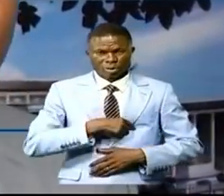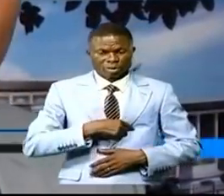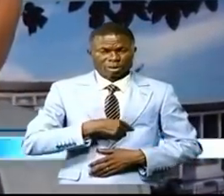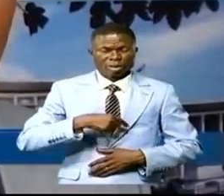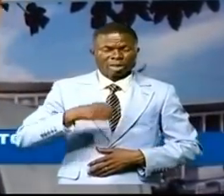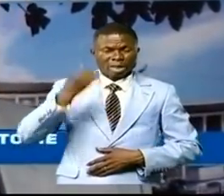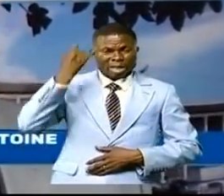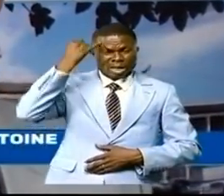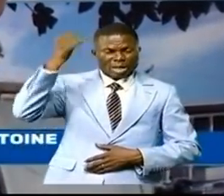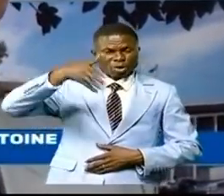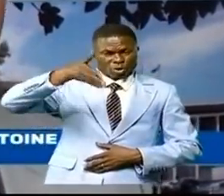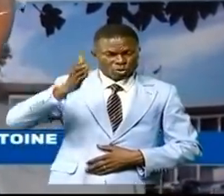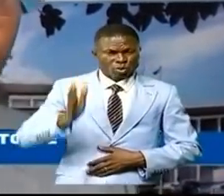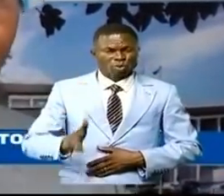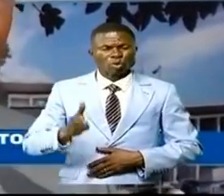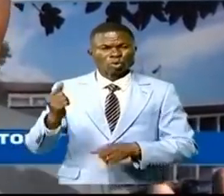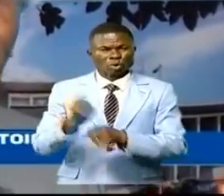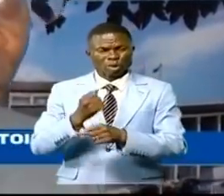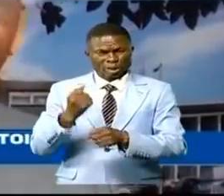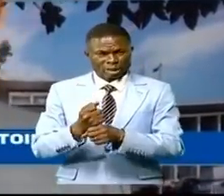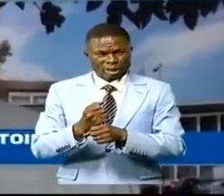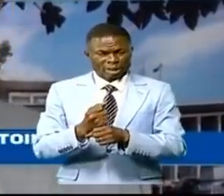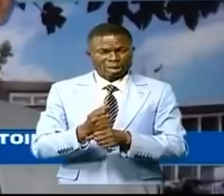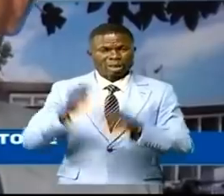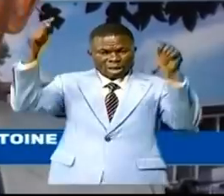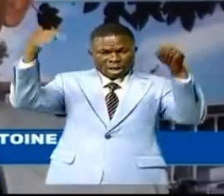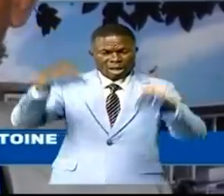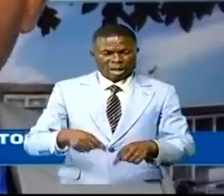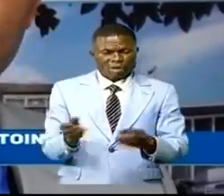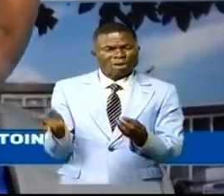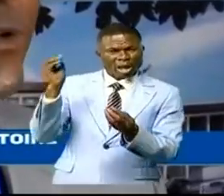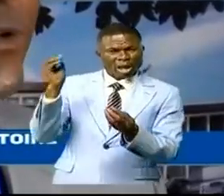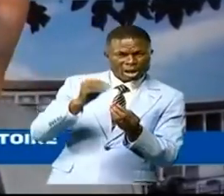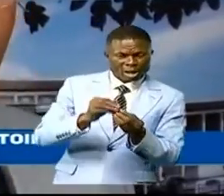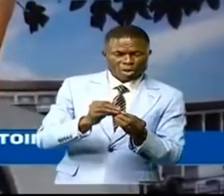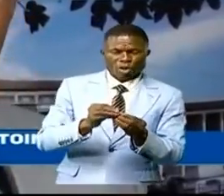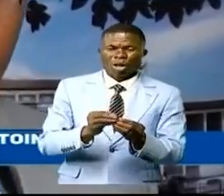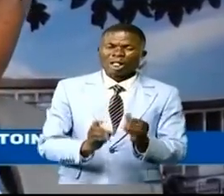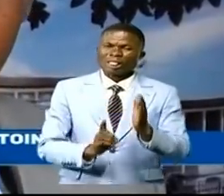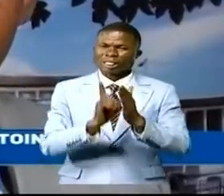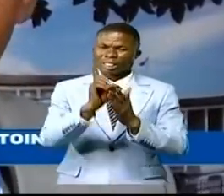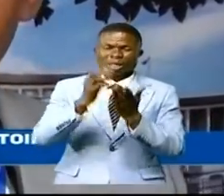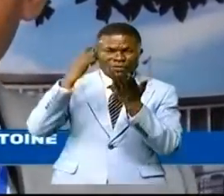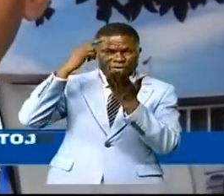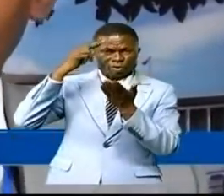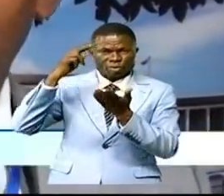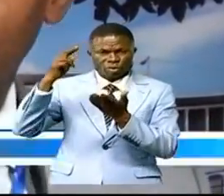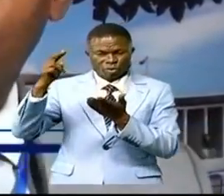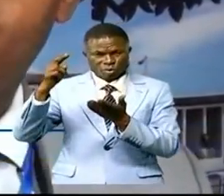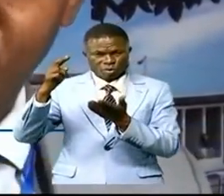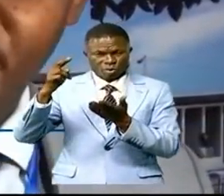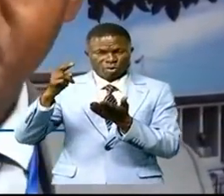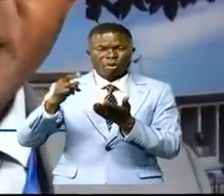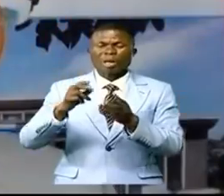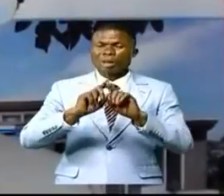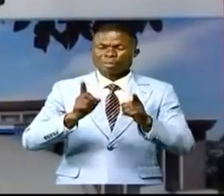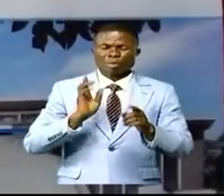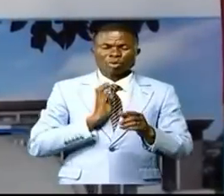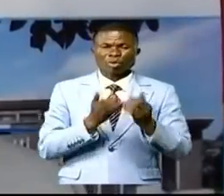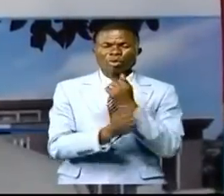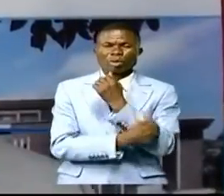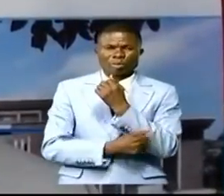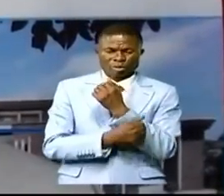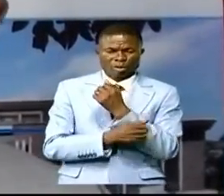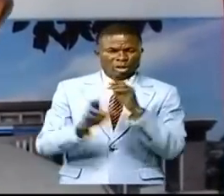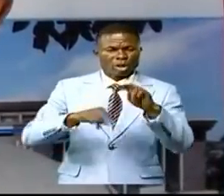expertises dans tous les domaines qui peuvent donc venir en complément ou en réponse de leur université et donc de notre pays ça n'est